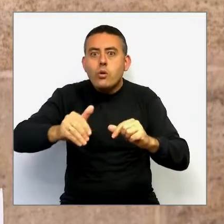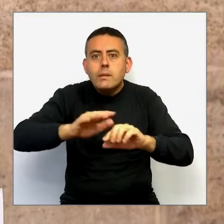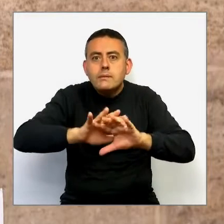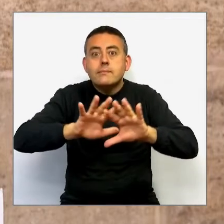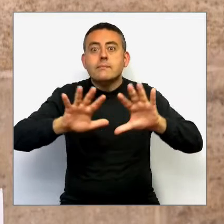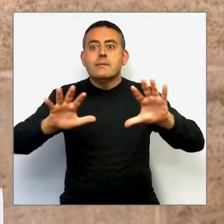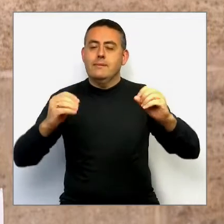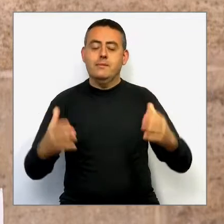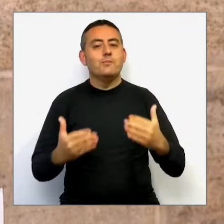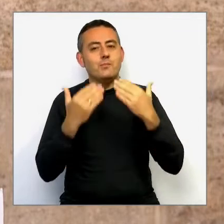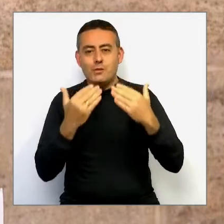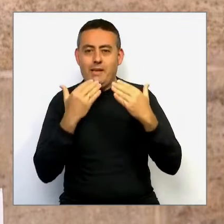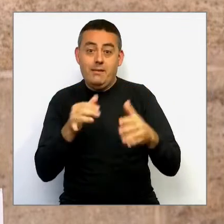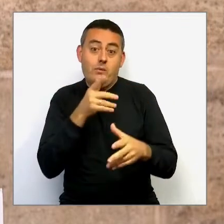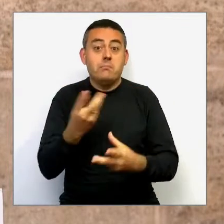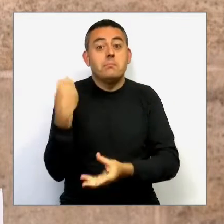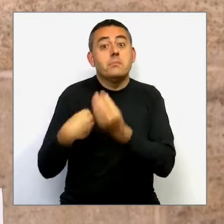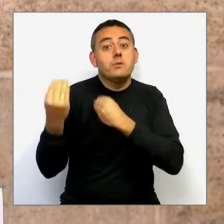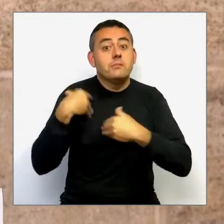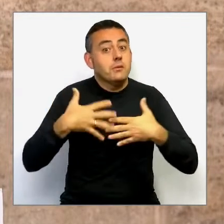Moltes gràcies i quedem a la seva disposició.